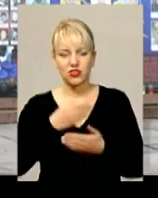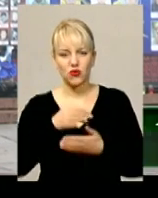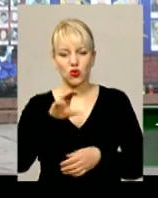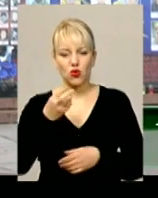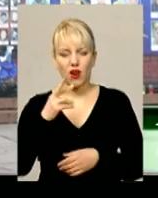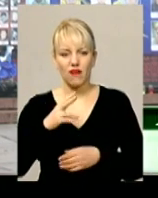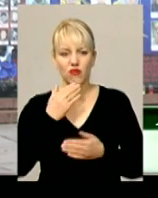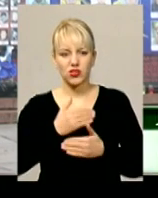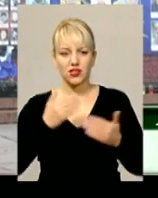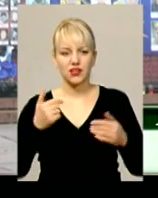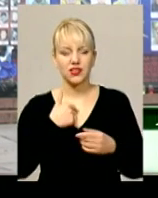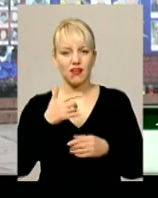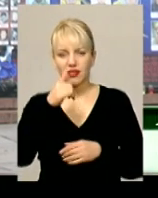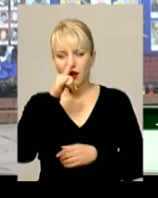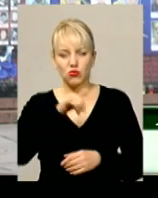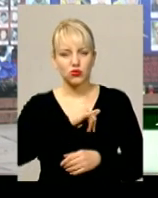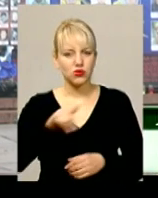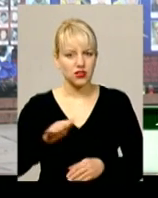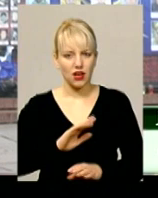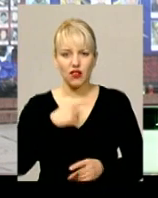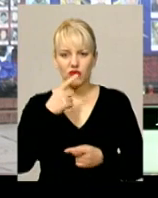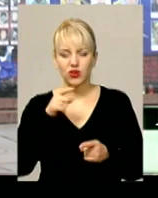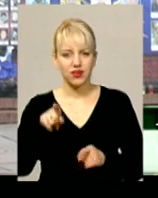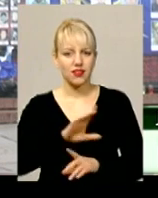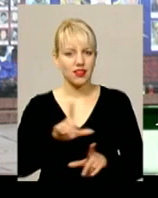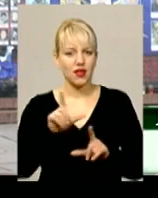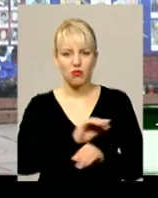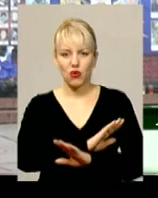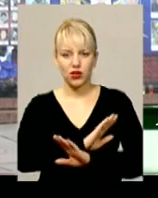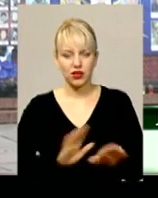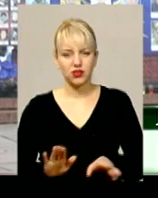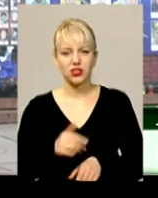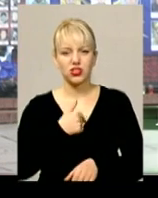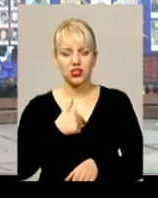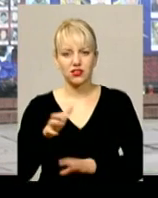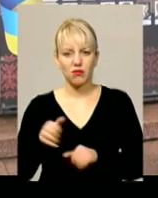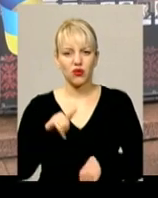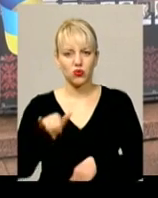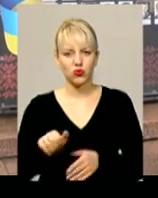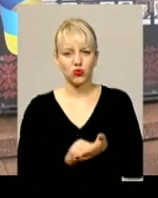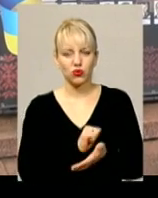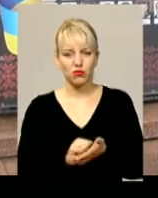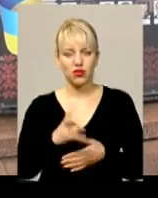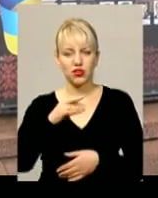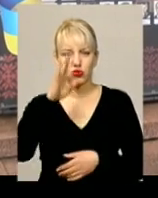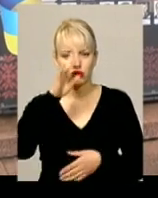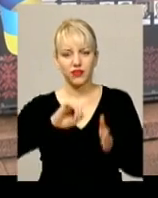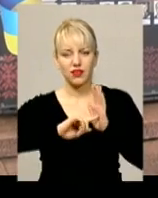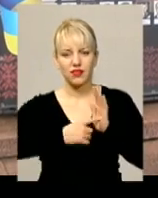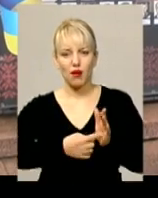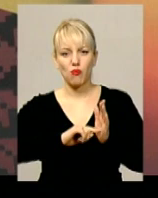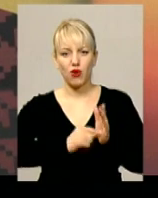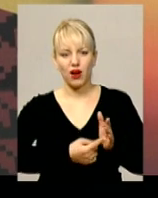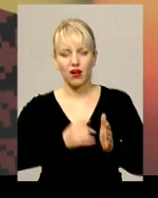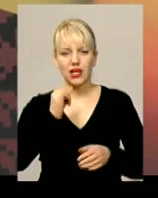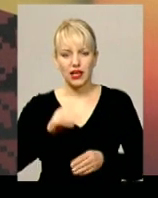Я його не пускала, вже особливо цей раз, каже, Толь, ти не поїдеш, я їду з тобою, я забрала його документи. Та чоловік наполягав, згадує Людмила